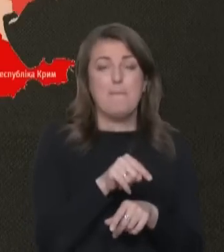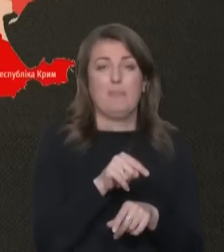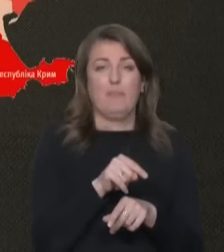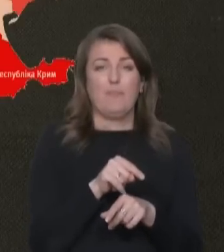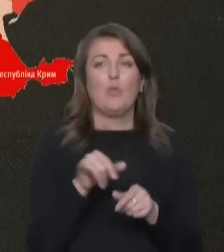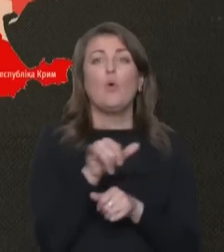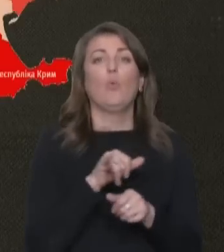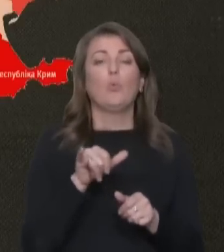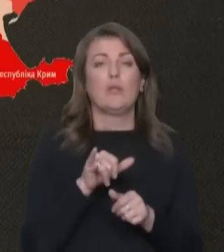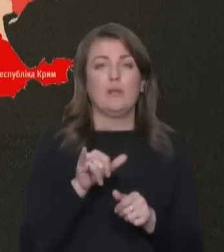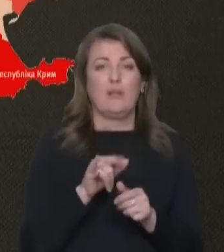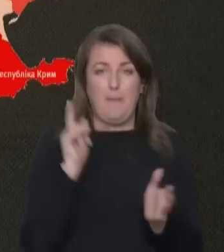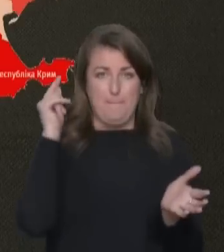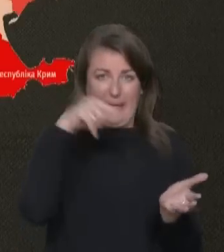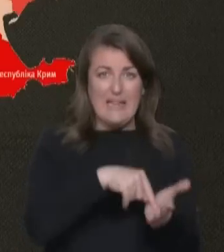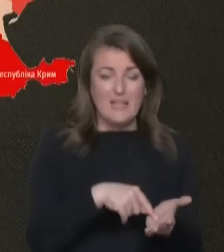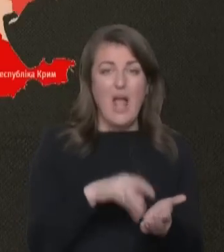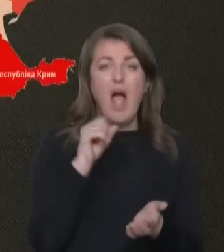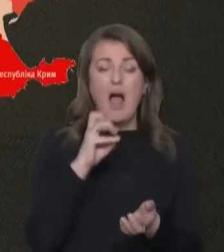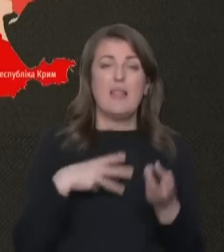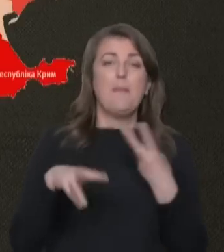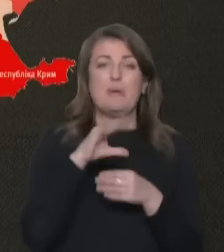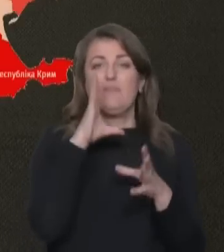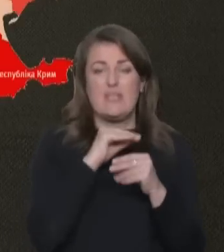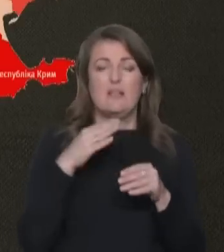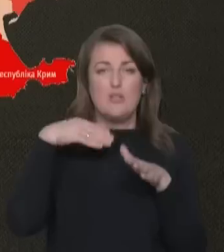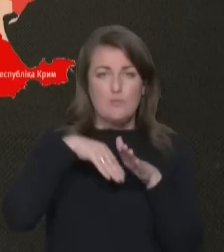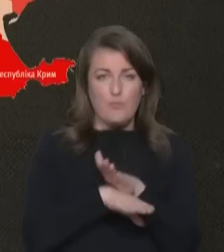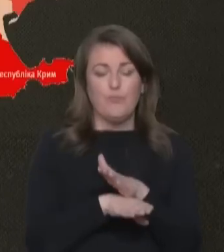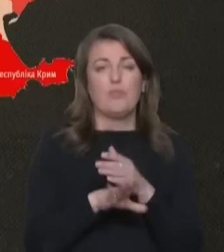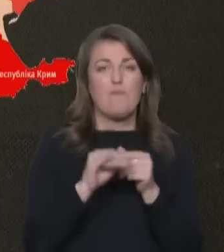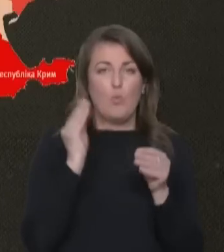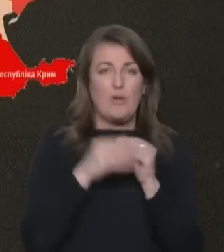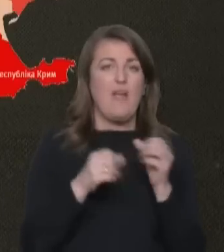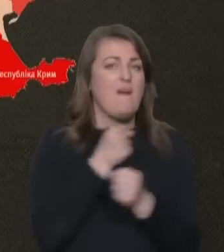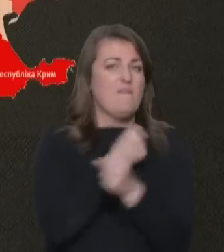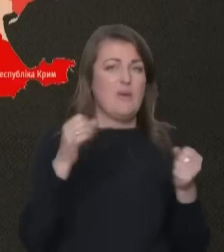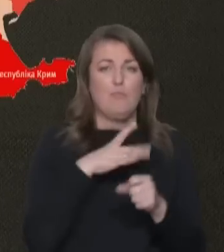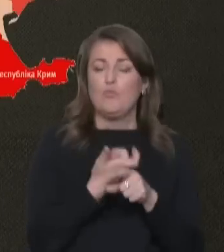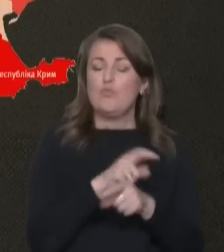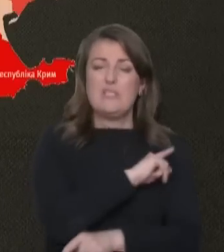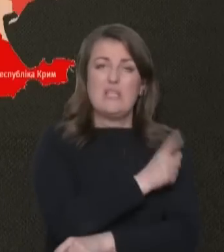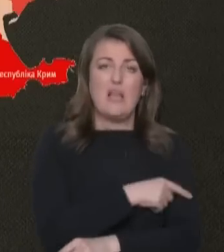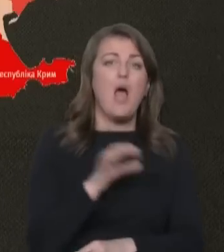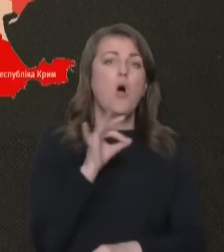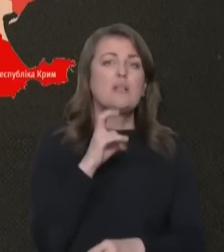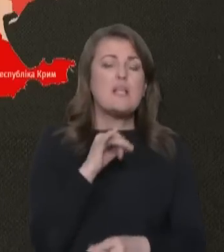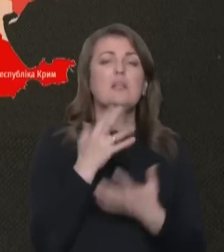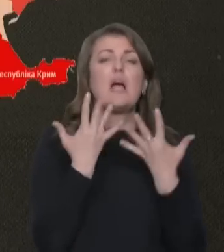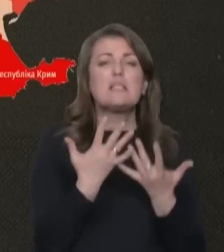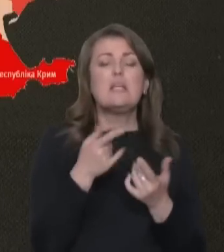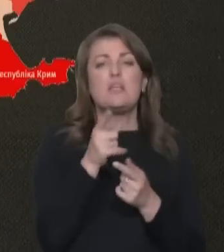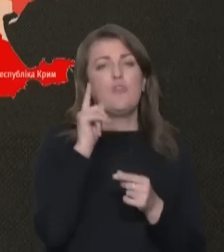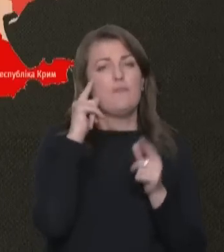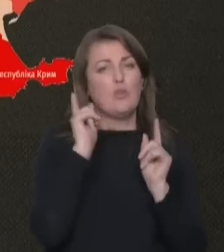куди прилетіло, але ми стигли спуститися в окриття. Вибух був дуже сильний. Олександр, а скільки,